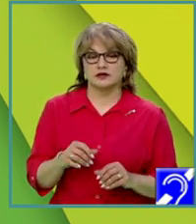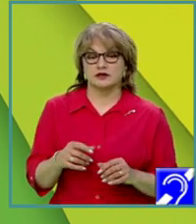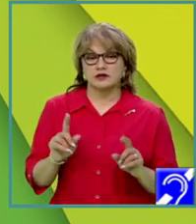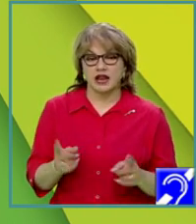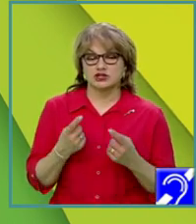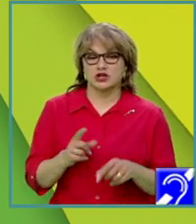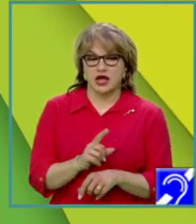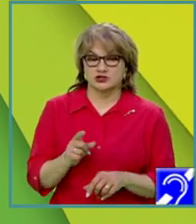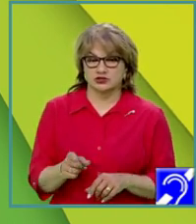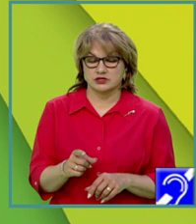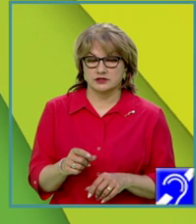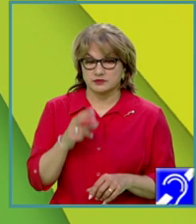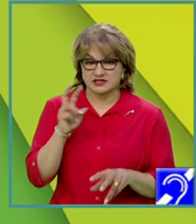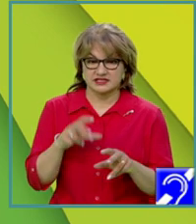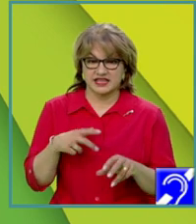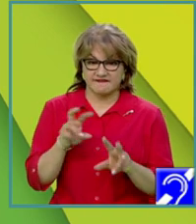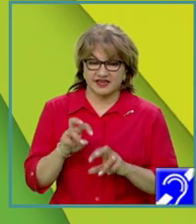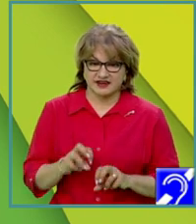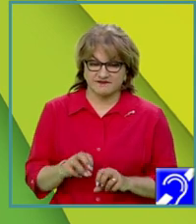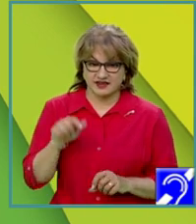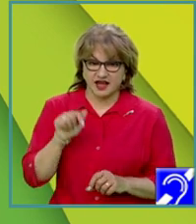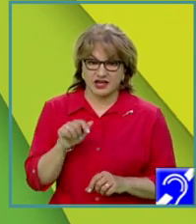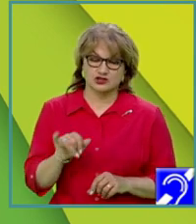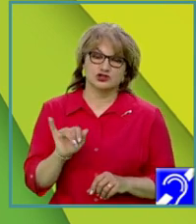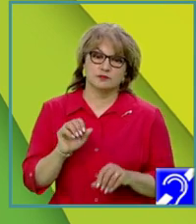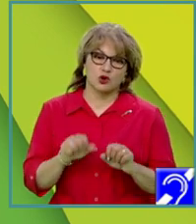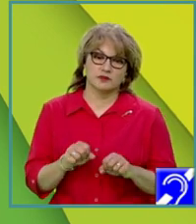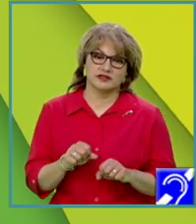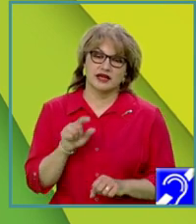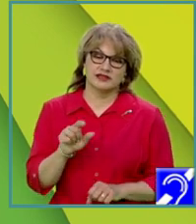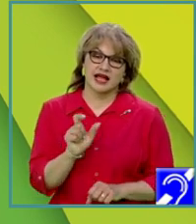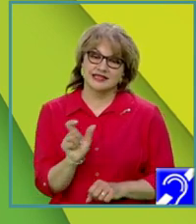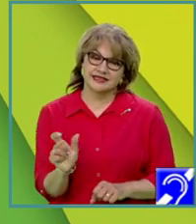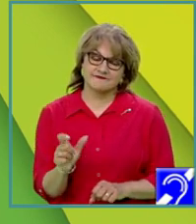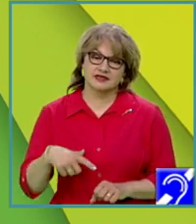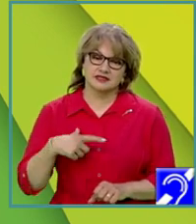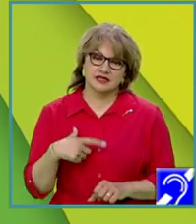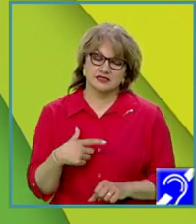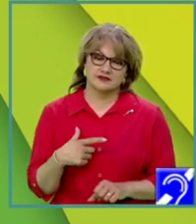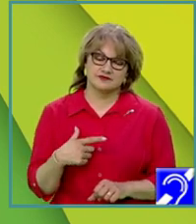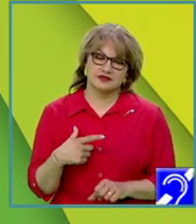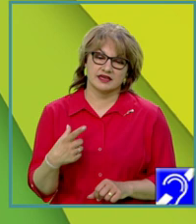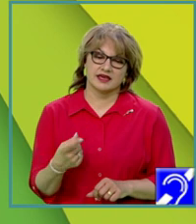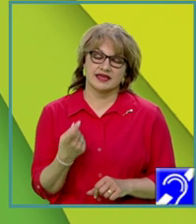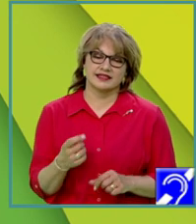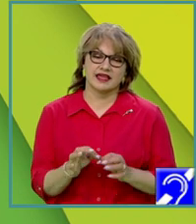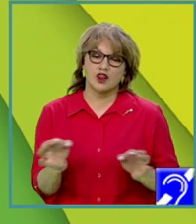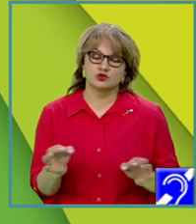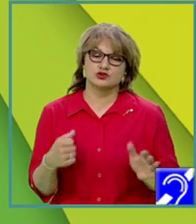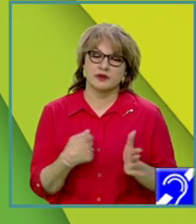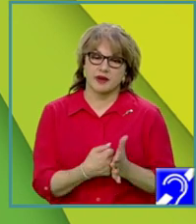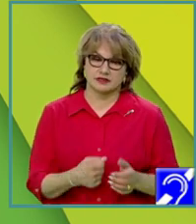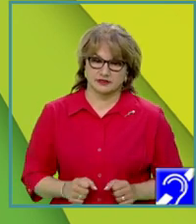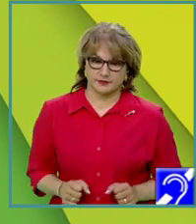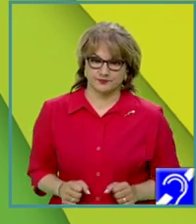verifică aici și proprietatea ca secvența să fie de lungime maximă.